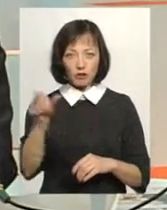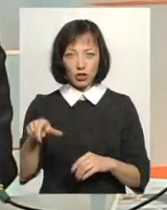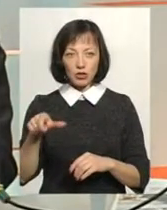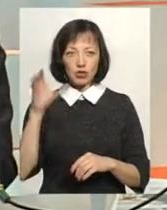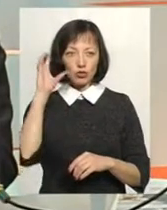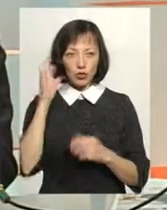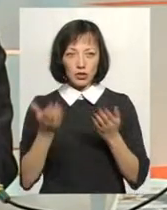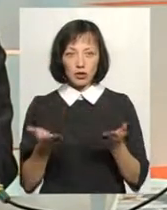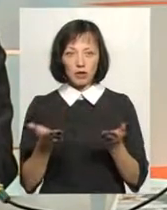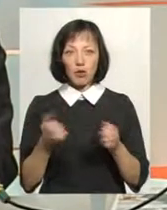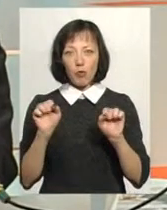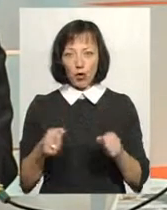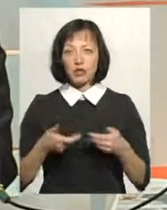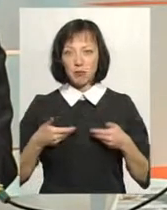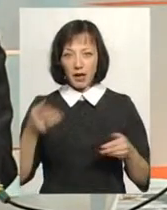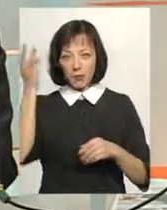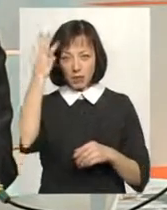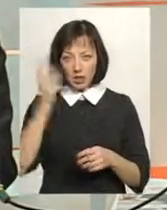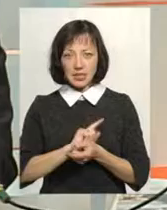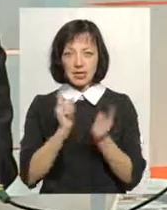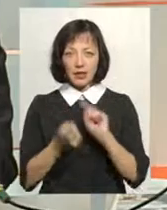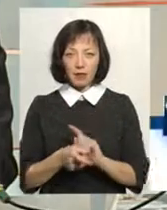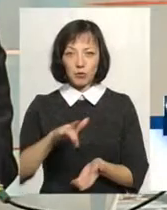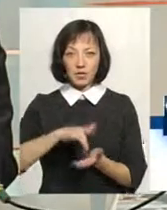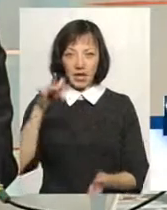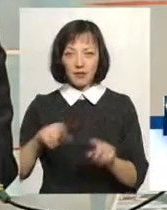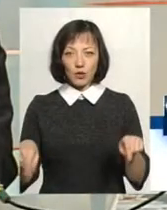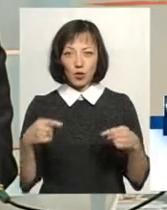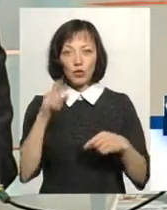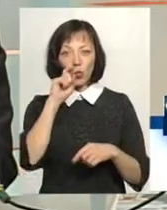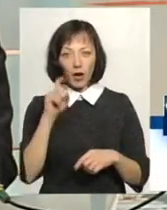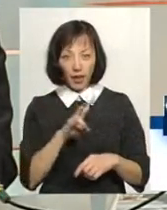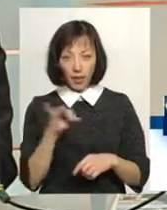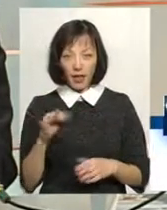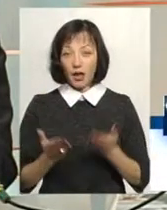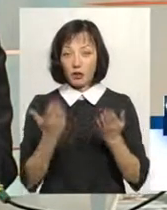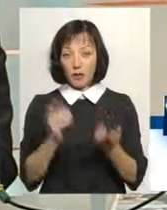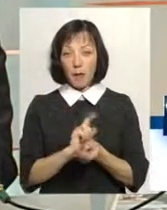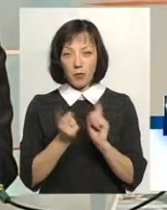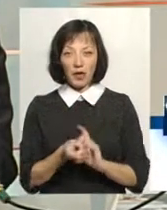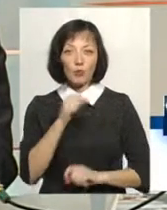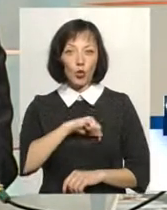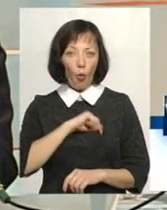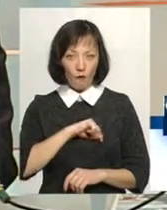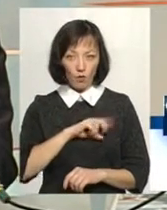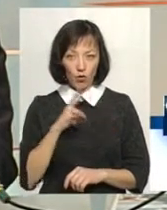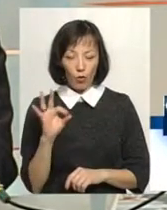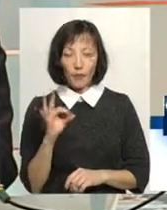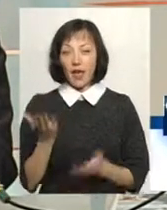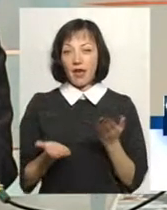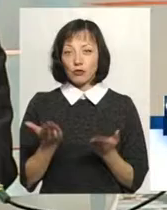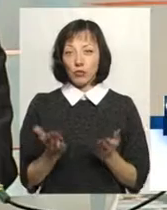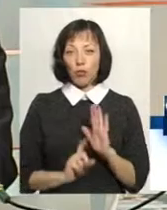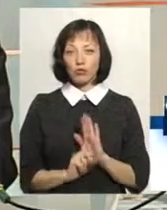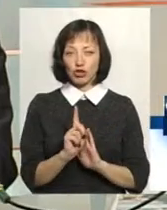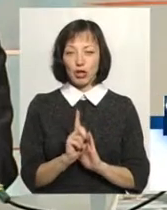Слухайте, хмельничани, може ми, хмельничани, станемо центром відродження України? Якщо ми поміняємося духовно, якщо ми